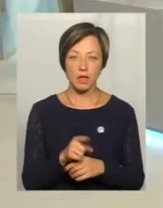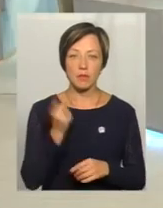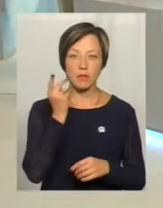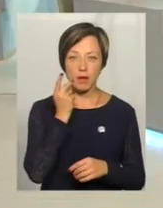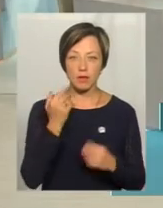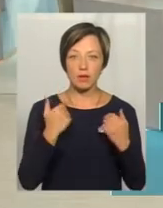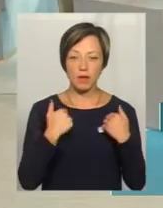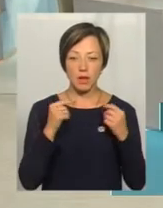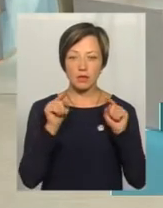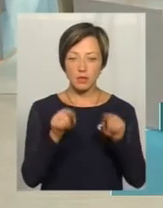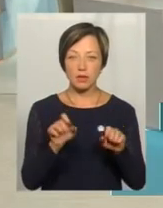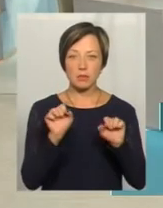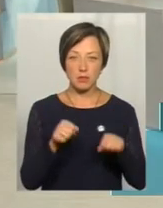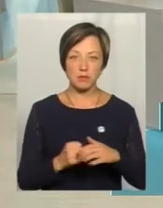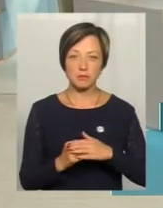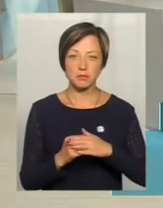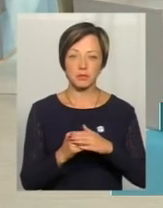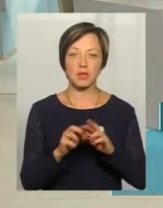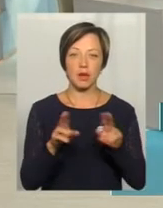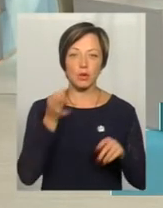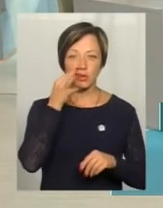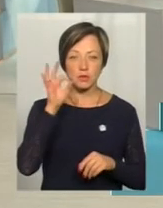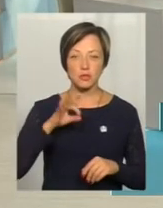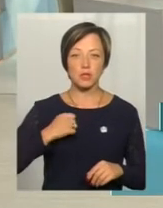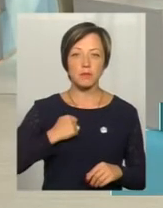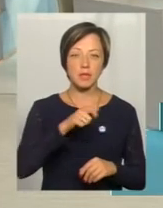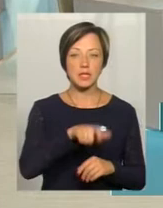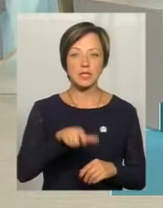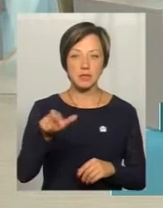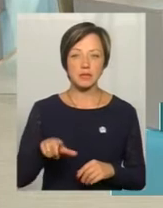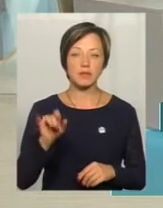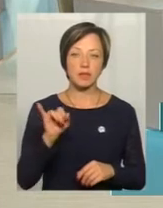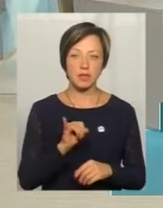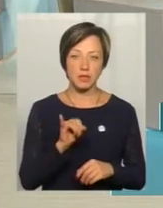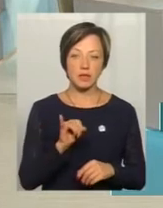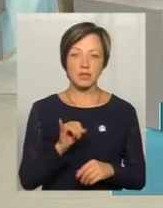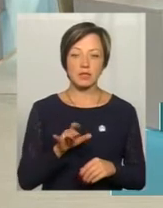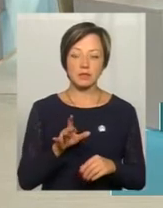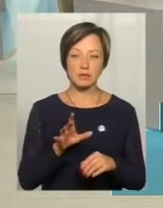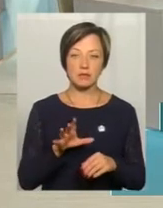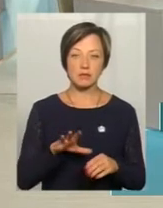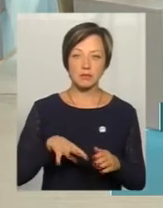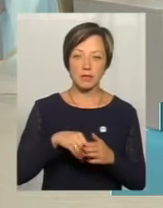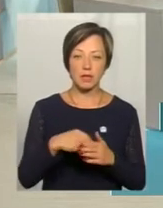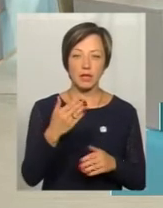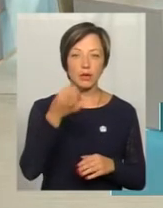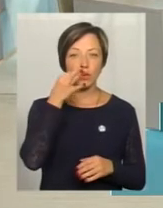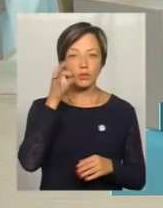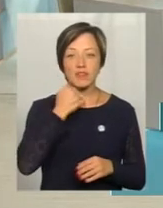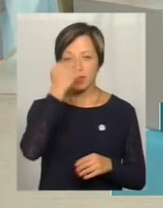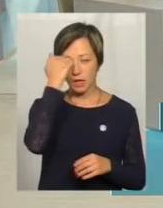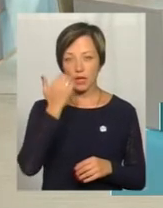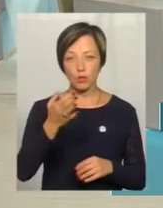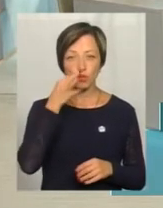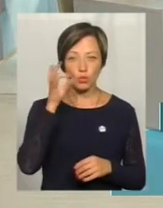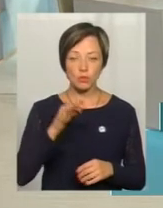правило, я на них міг спертися як досвідчених бійців, і, як правило, за рахунок їхнього досвіду нам